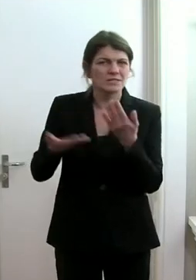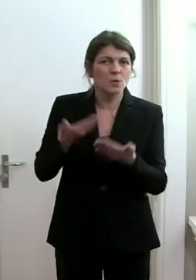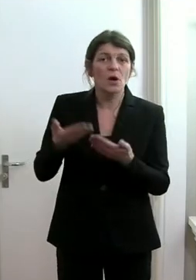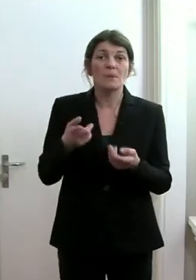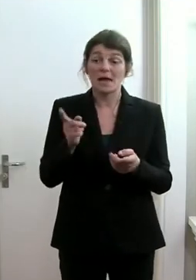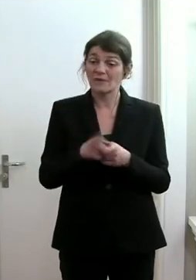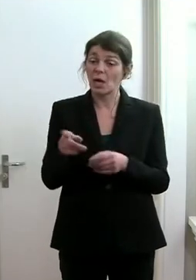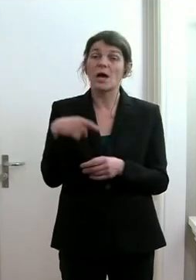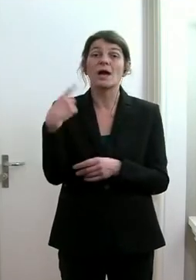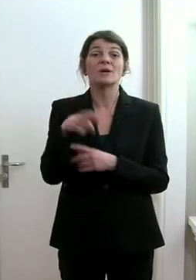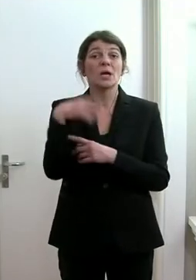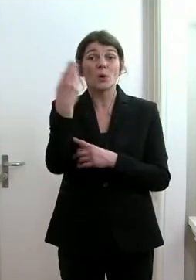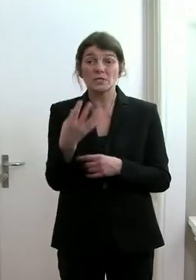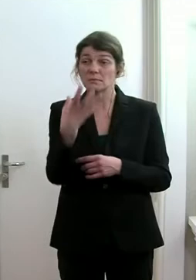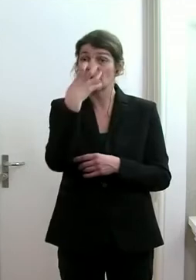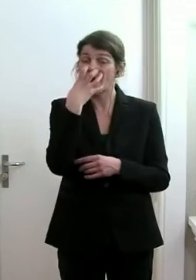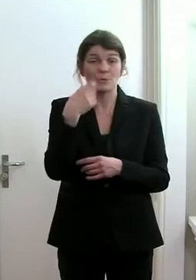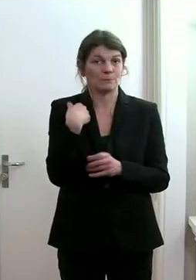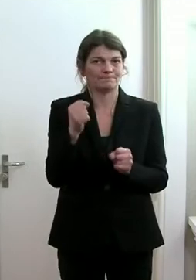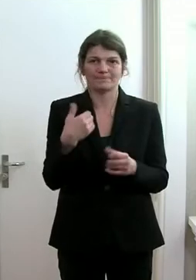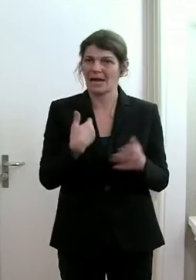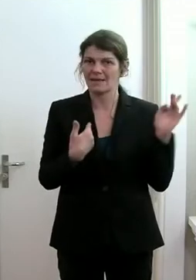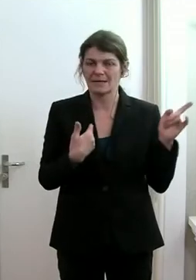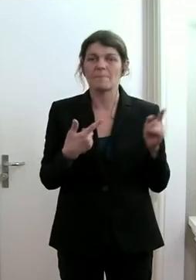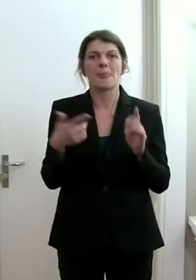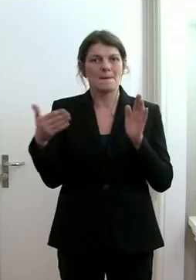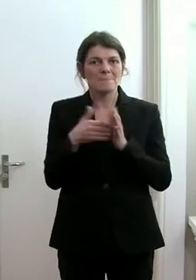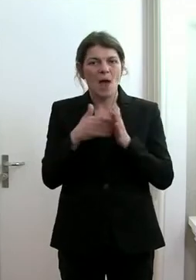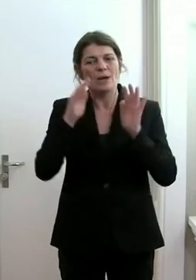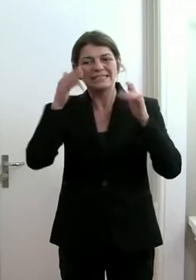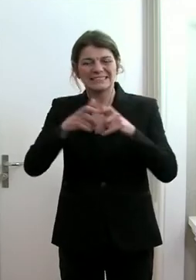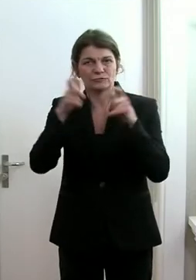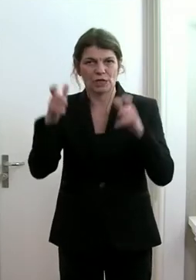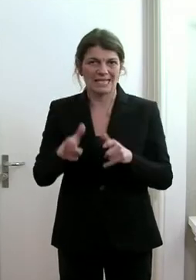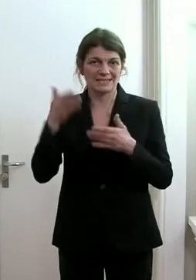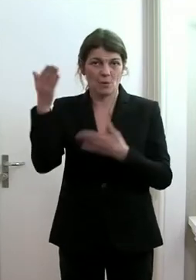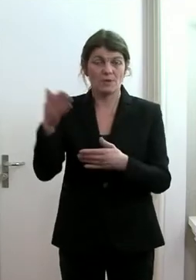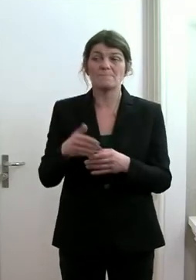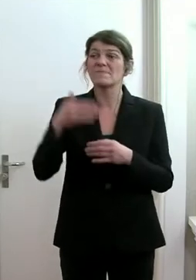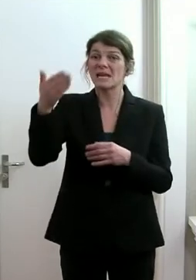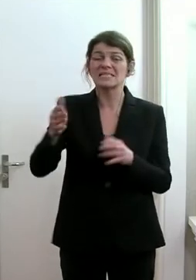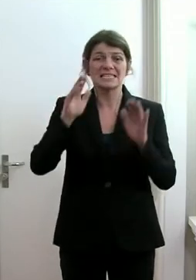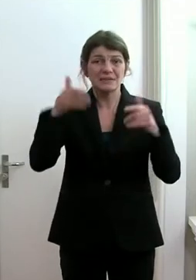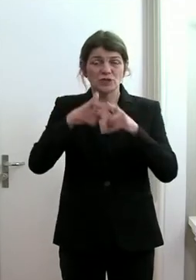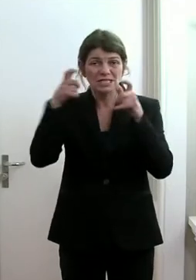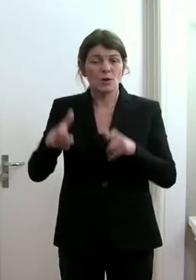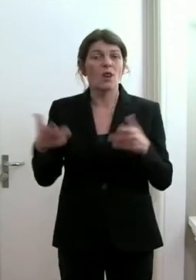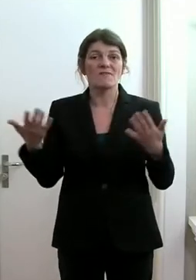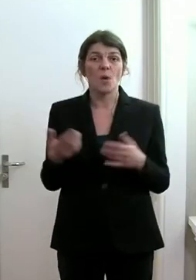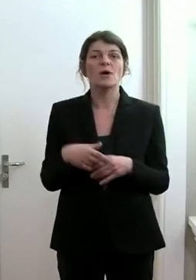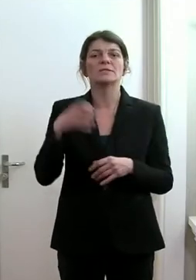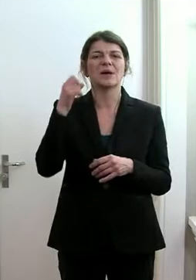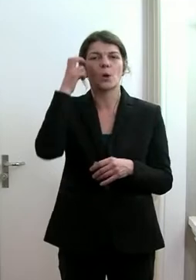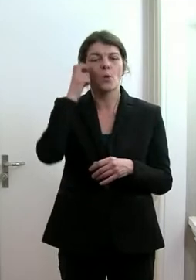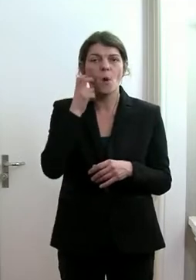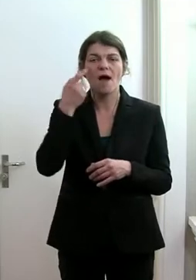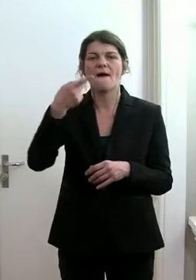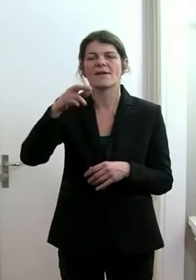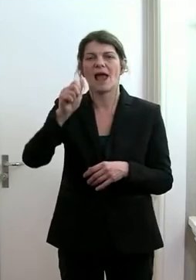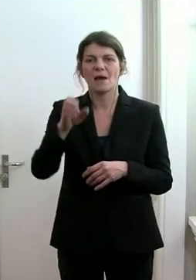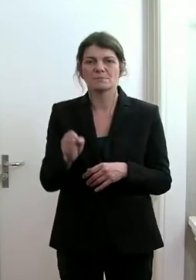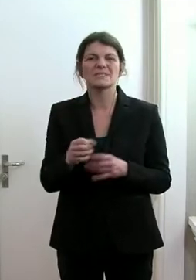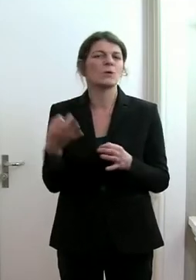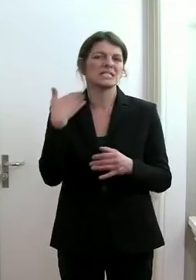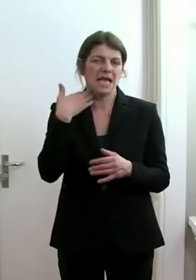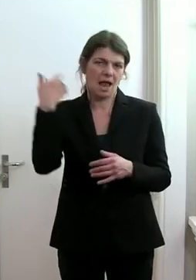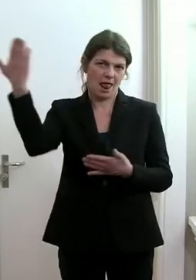künstlich zu beatmen. Das ist eine Aufgabe einer Intensivstation. Die nächsten Intensivstationen befinden sich in Chur, Grabs oder St.